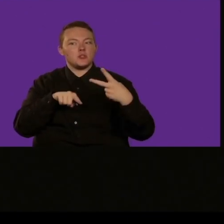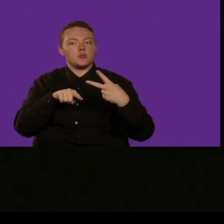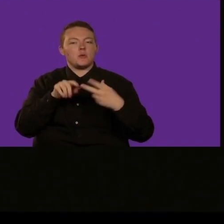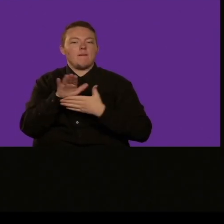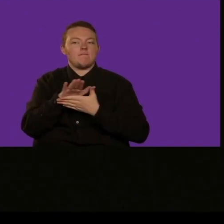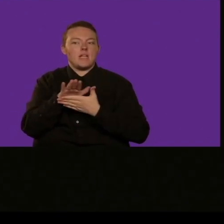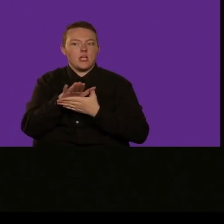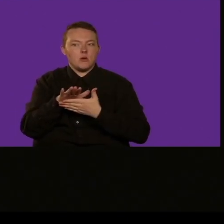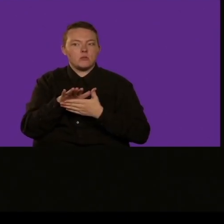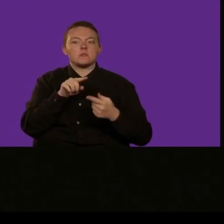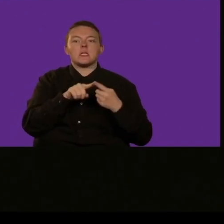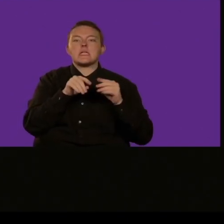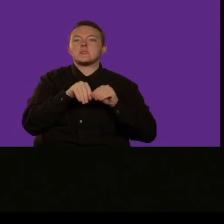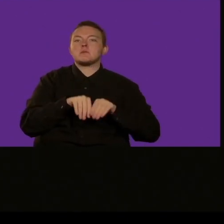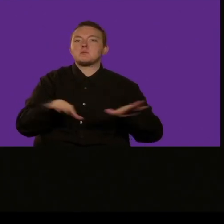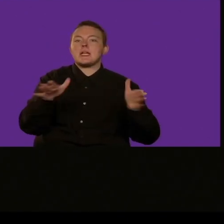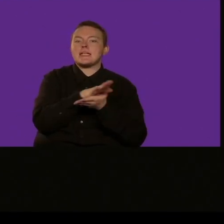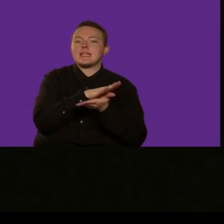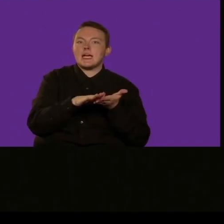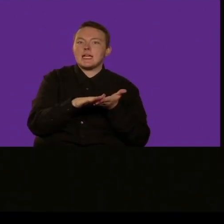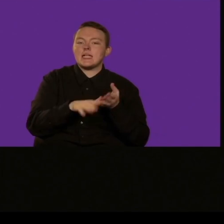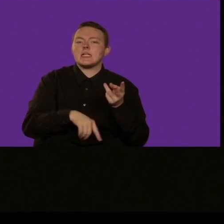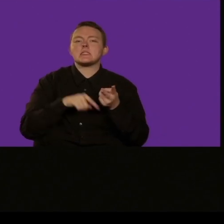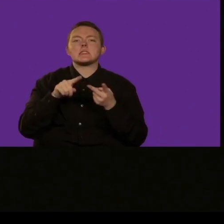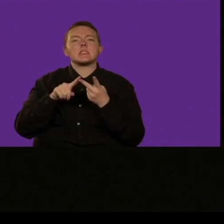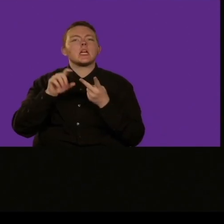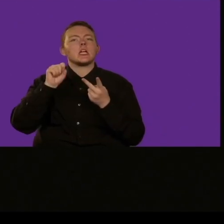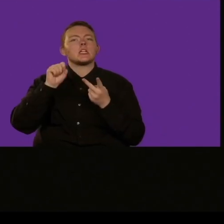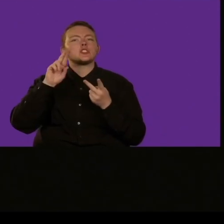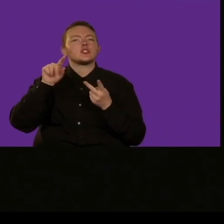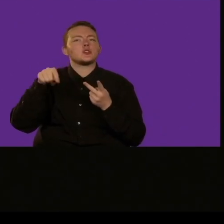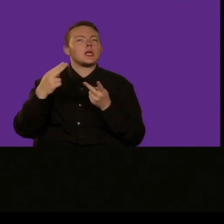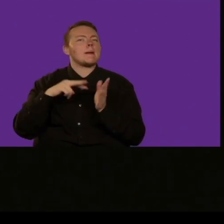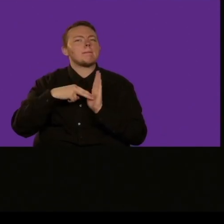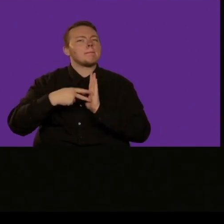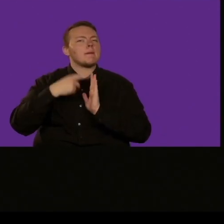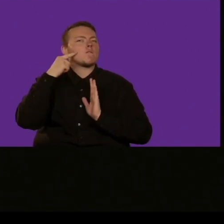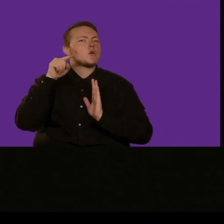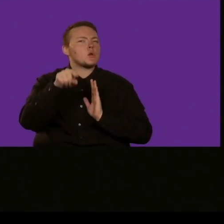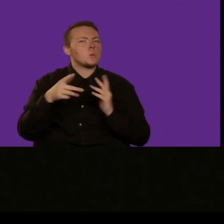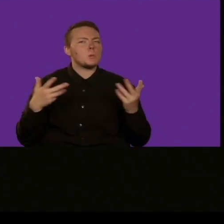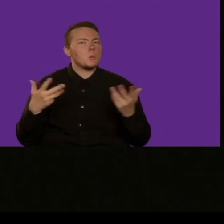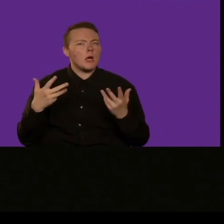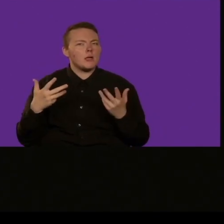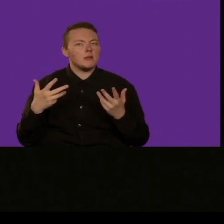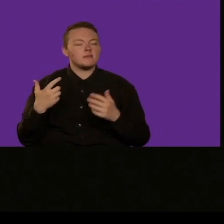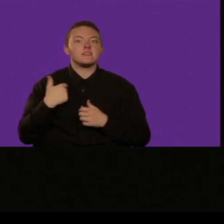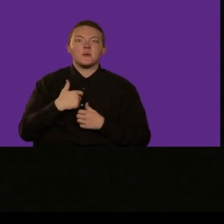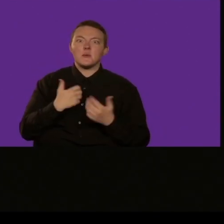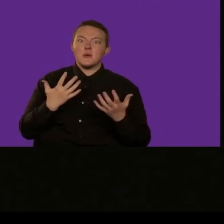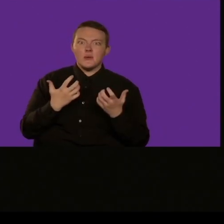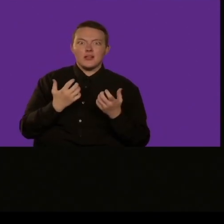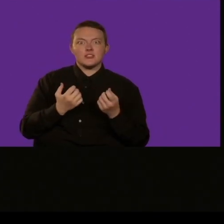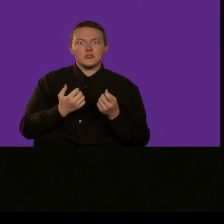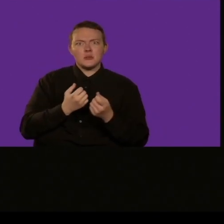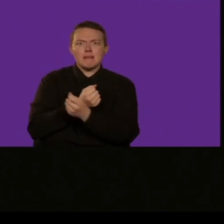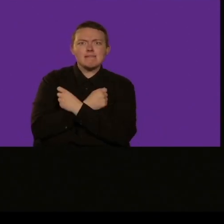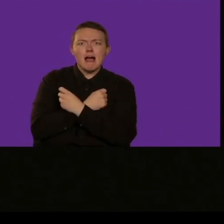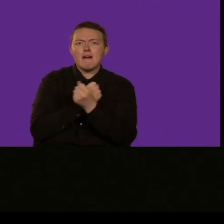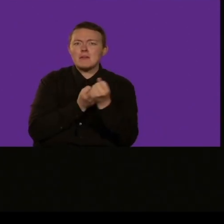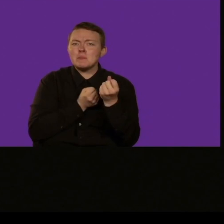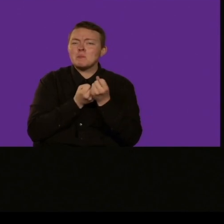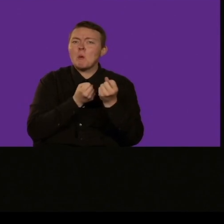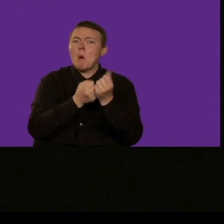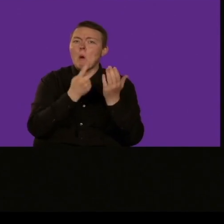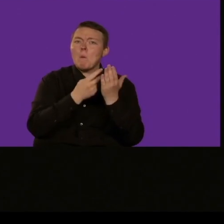incluso potete creare altri tipi di progetti stiamo sempre cercando progetti nella comunità e ci speriamo a